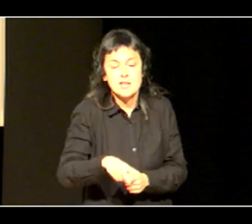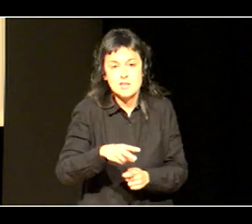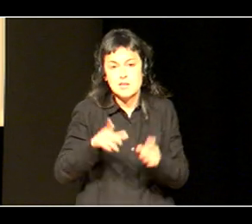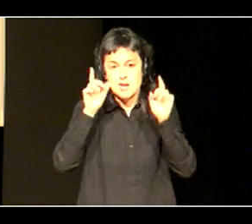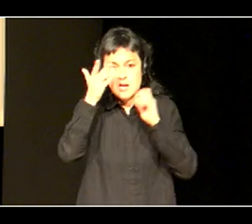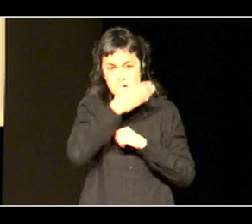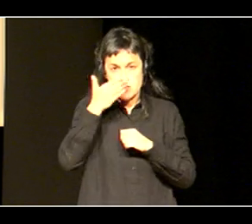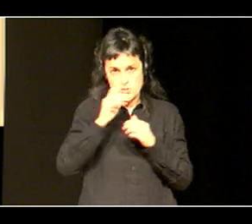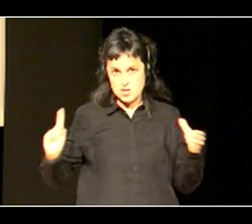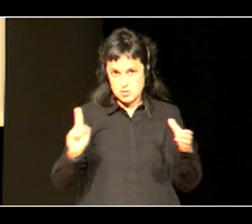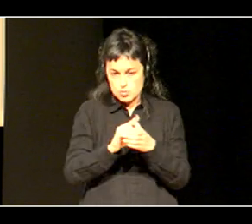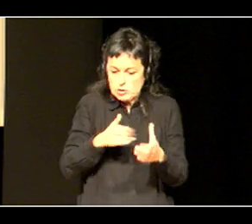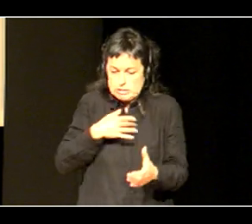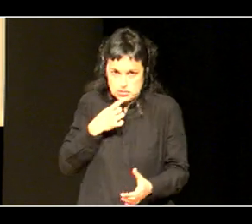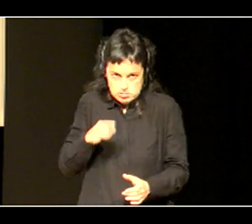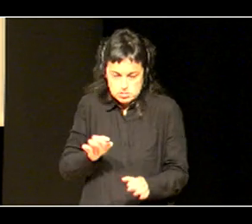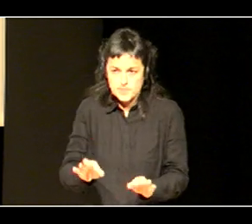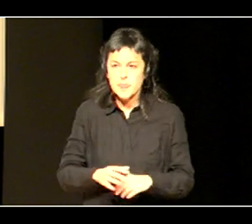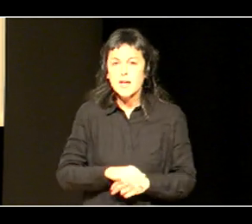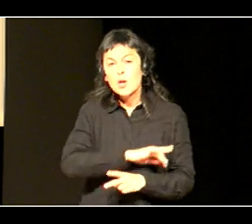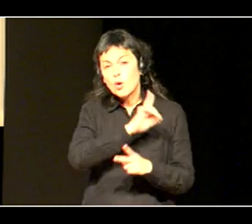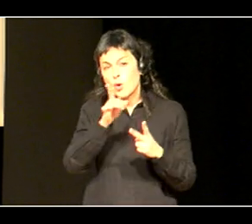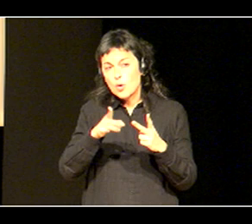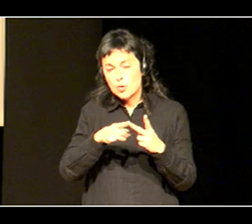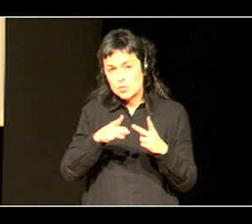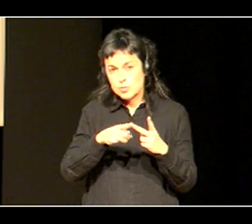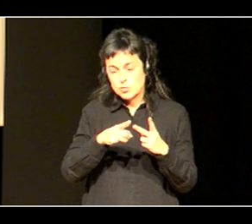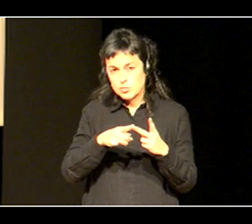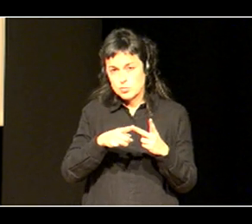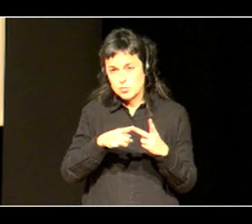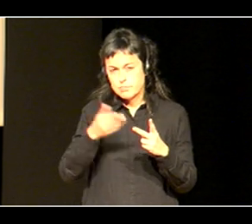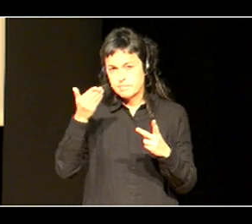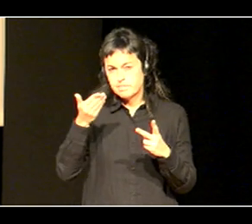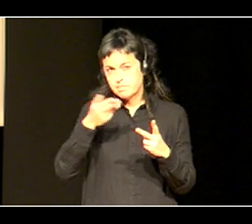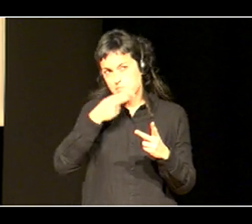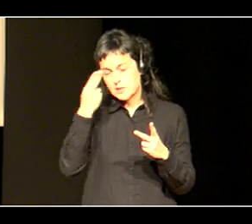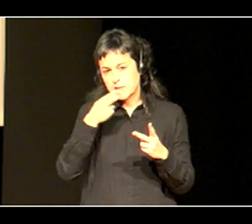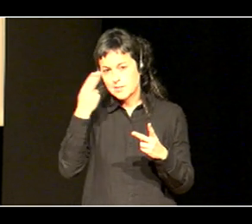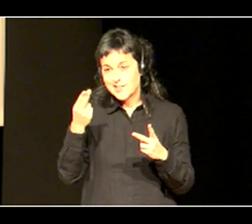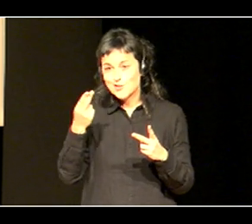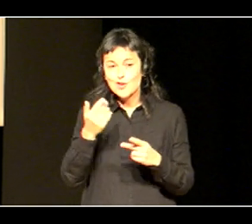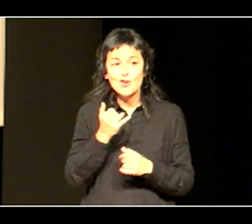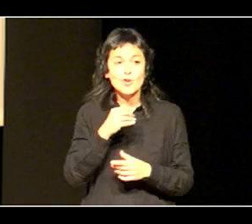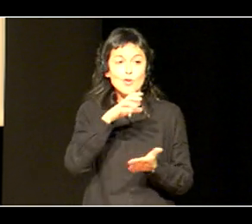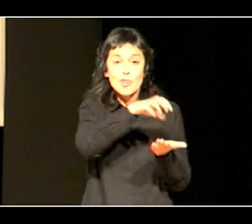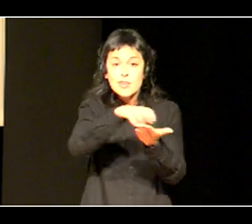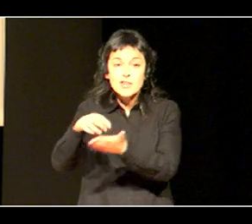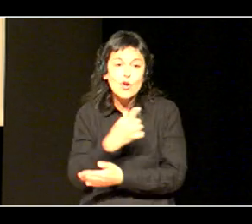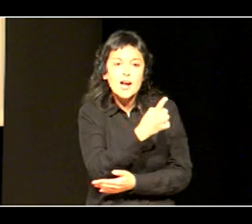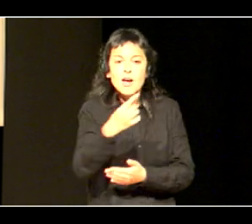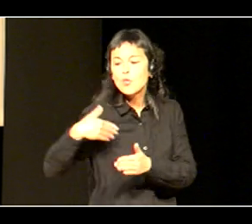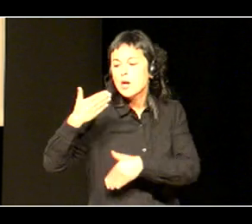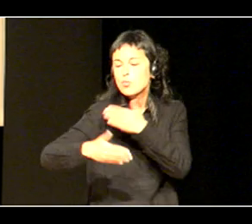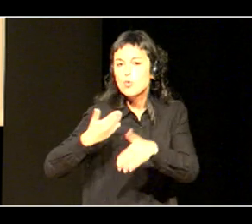azpimarratu nahi nuke, eta gero, bestialdagai bat, nietzat, interesgarria da, ikastetzetako ibilbidea, eta ibilbide horretan,